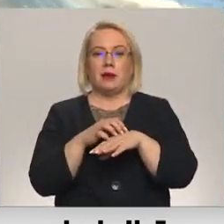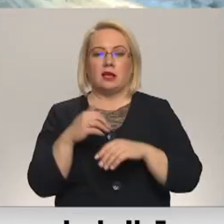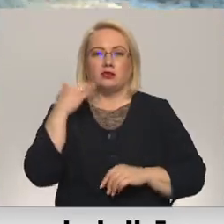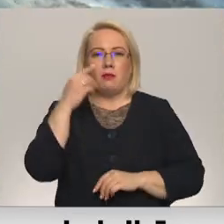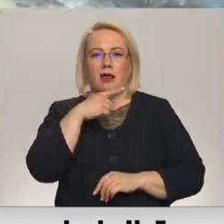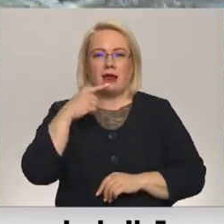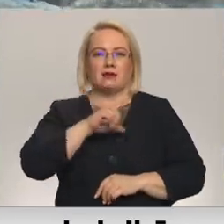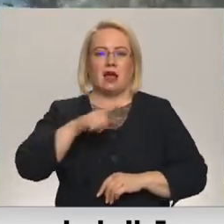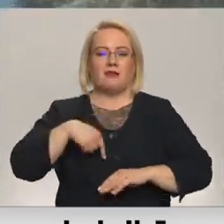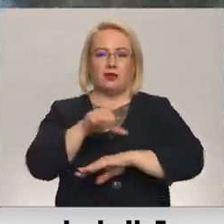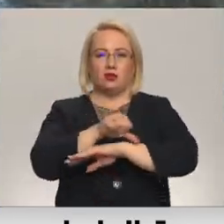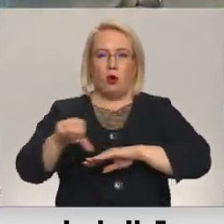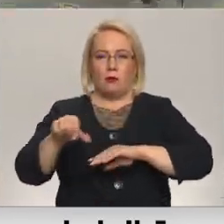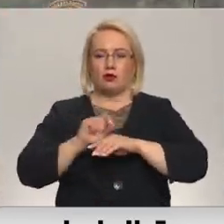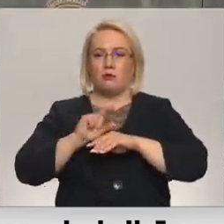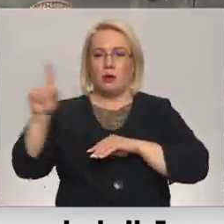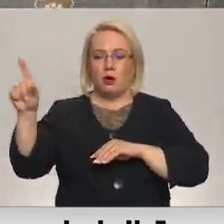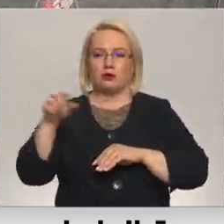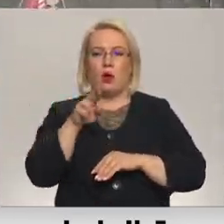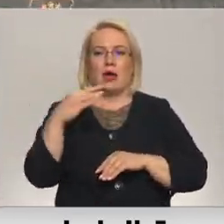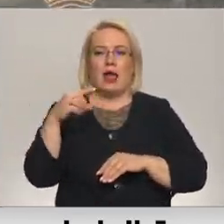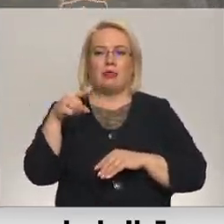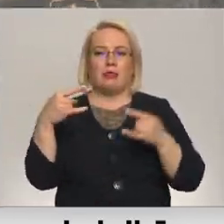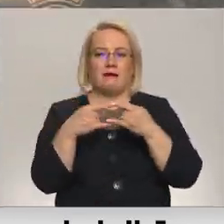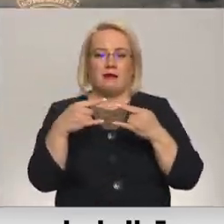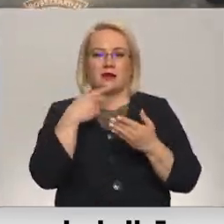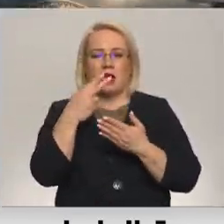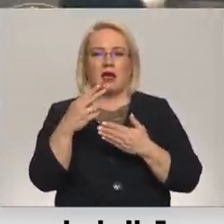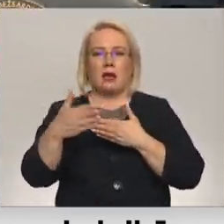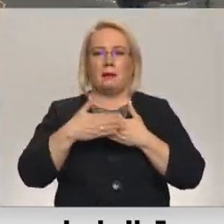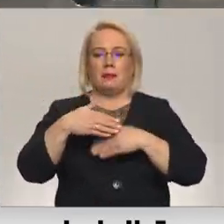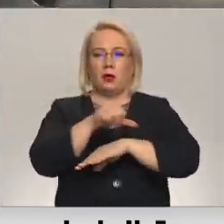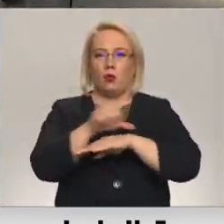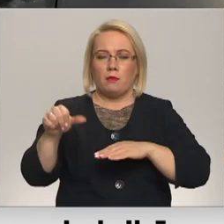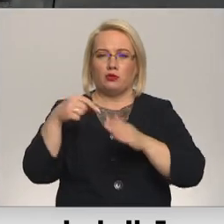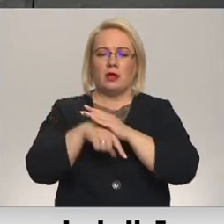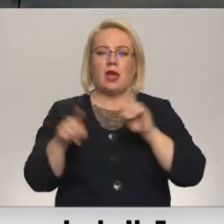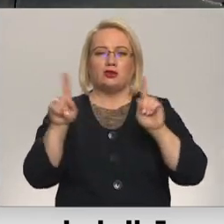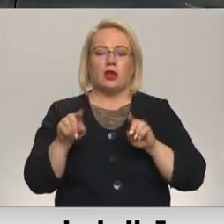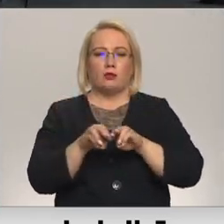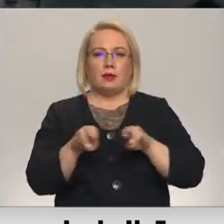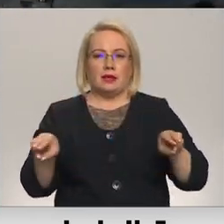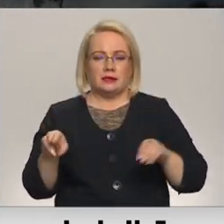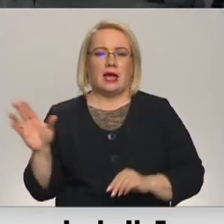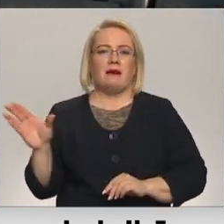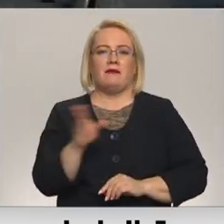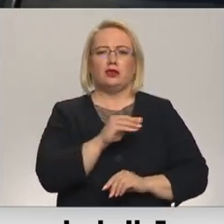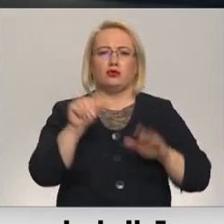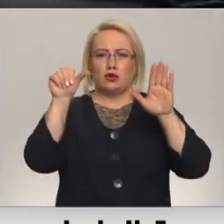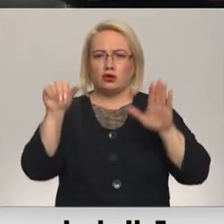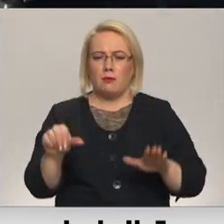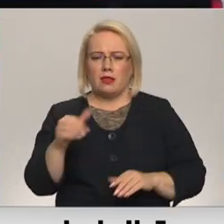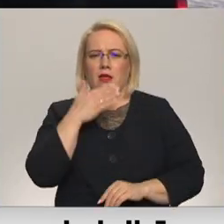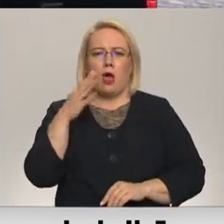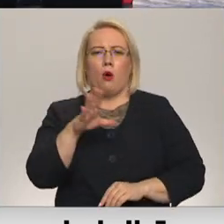Baltkrievijas robežas pieaugusi. Torē TV atzīst gan pie robežā, gan iekšlietu ministrijā. Visu pusgadu mums nav bijis tik